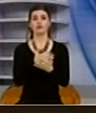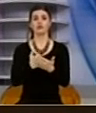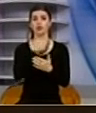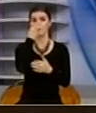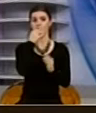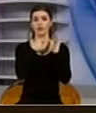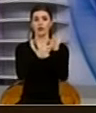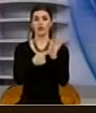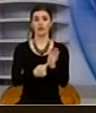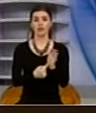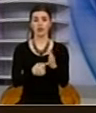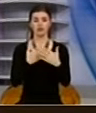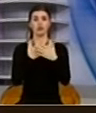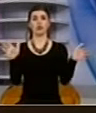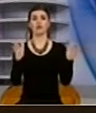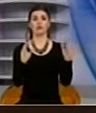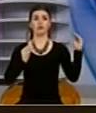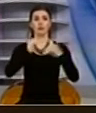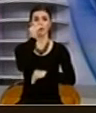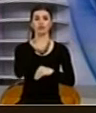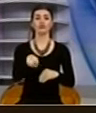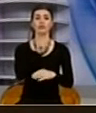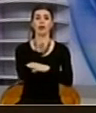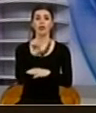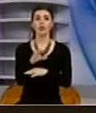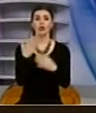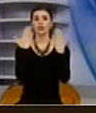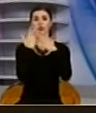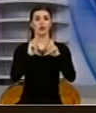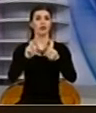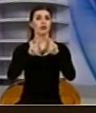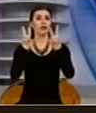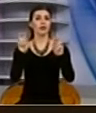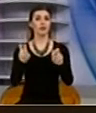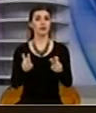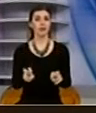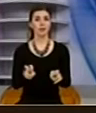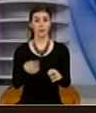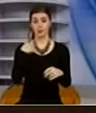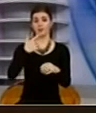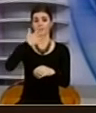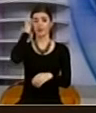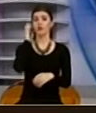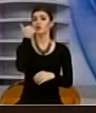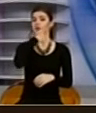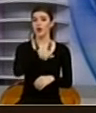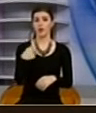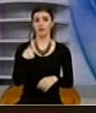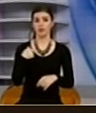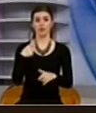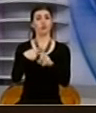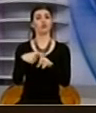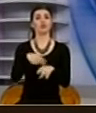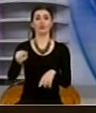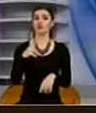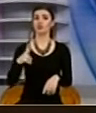kryimin e apsires më të madhe kër është jala për programet edukative e rësimore. Mirë për shqecim kryesor i uni dhe i qytetarëve të